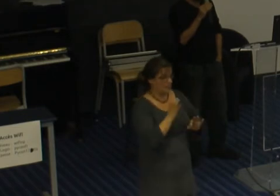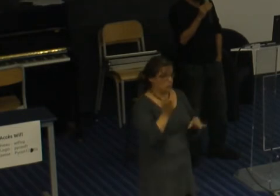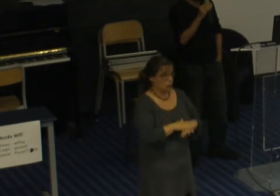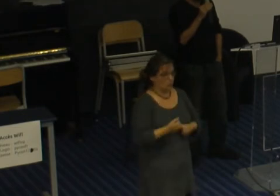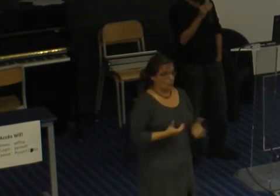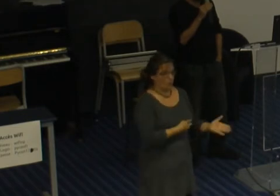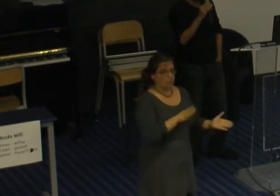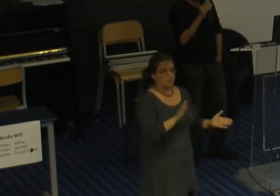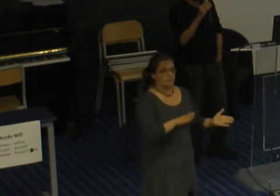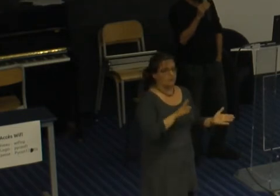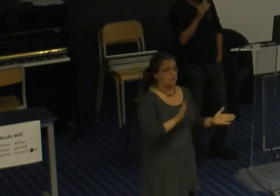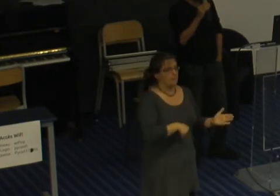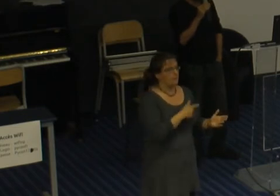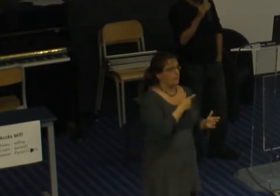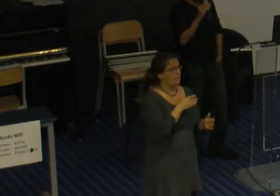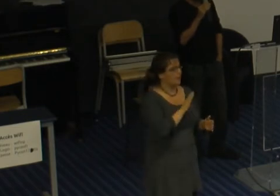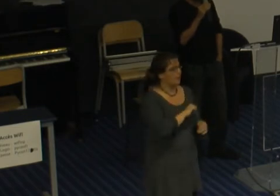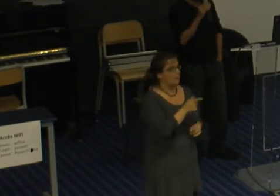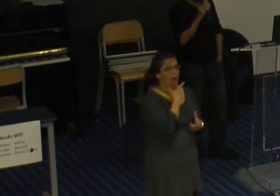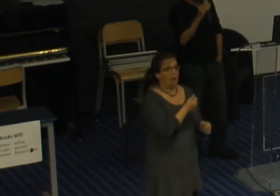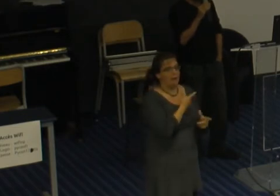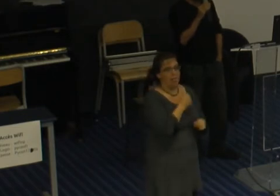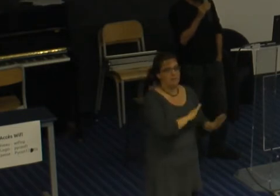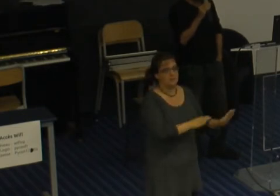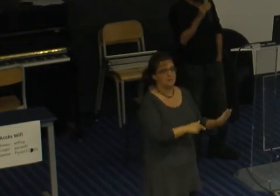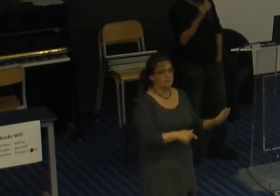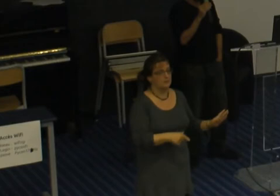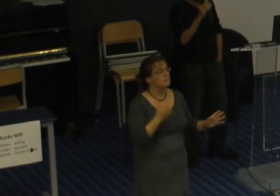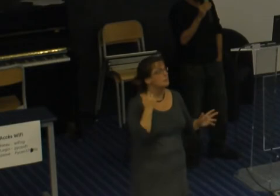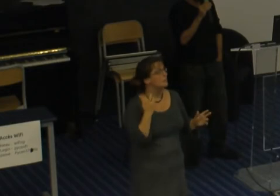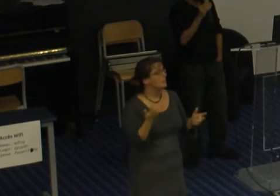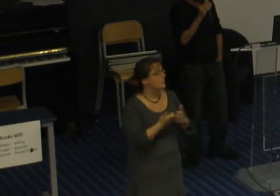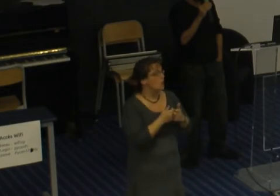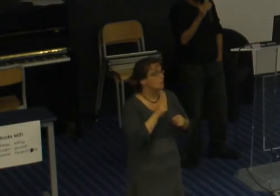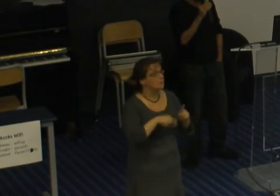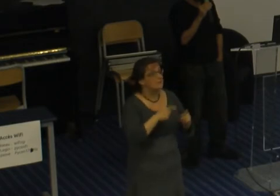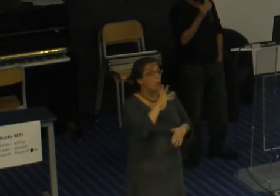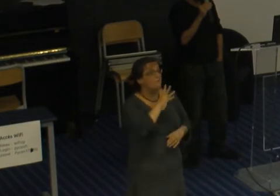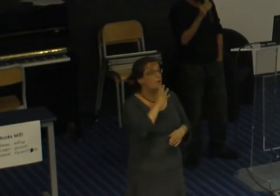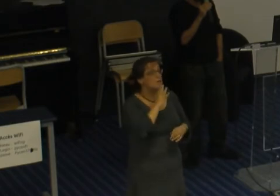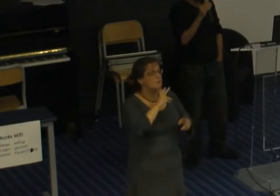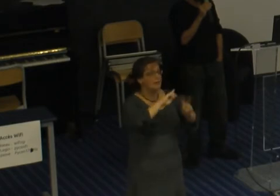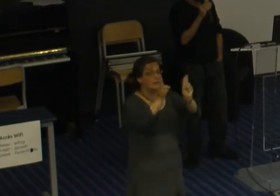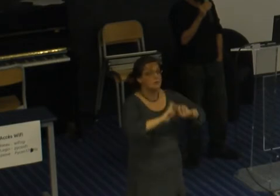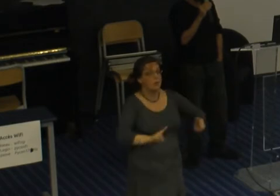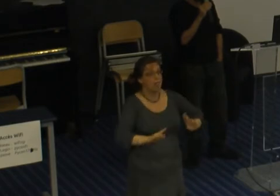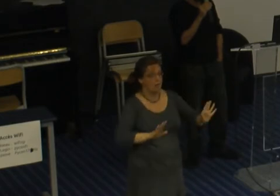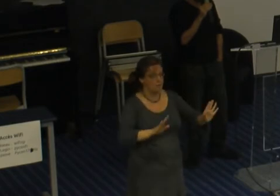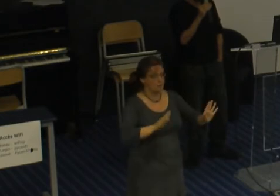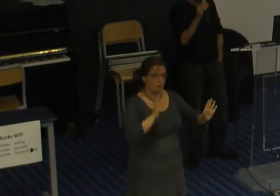milieu international il y a des sociétés où même si on boit de l'alcool c'est mal vu de boire au travail